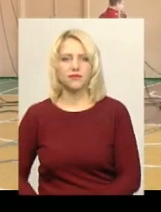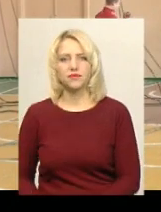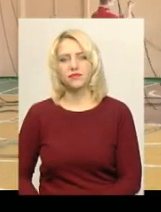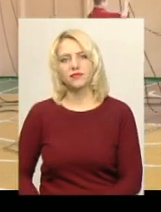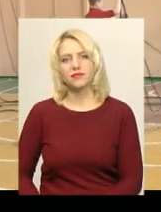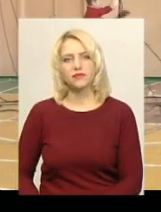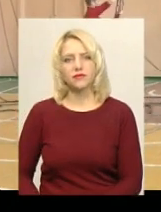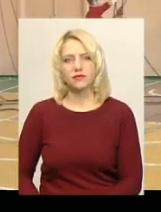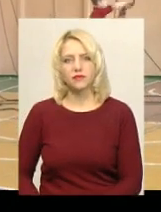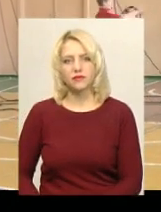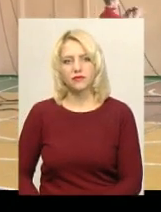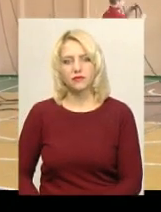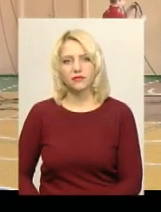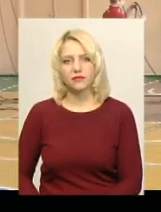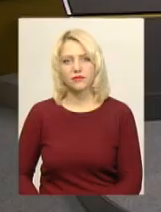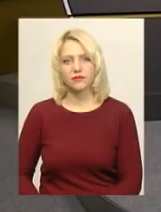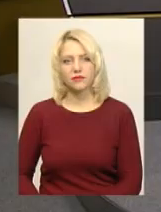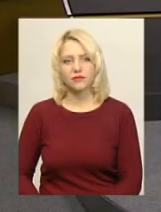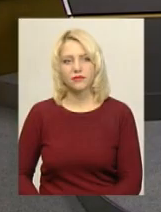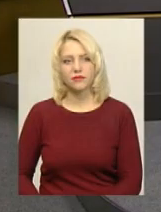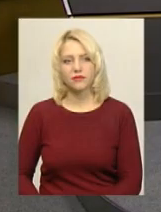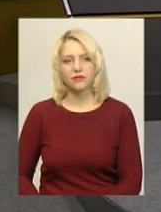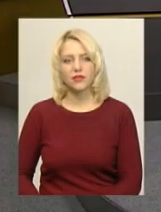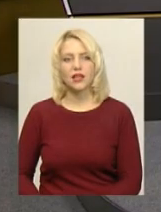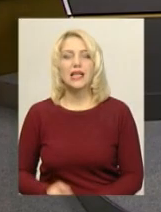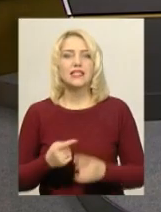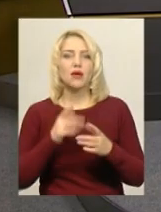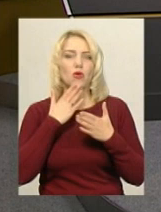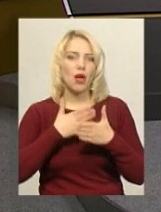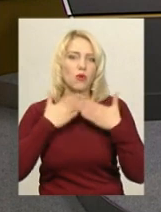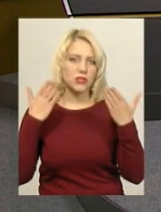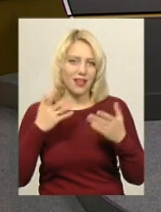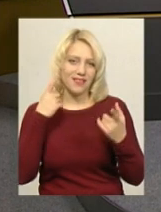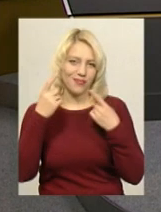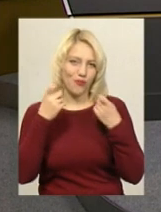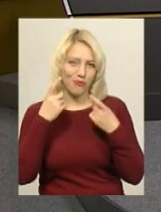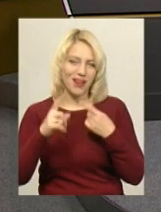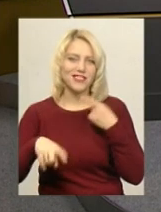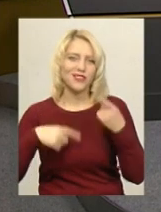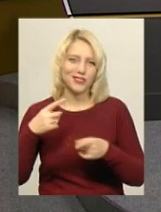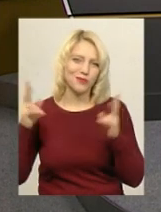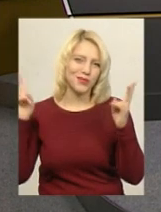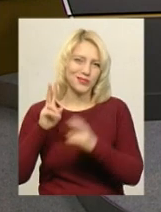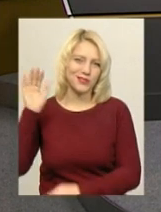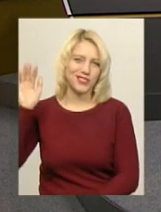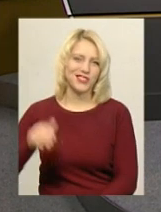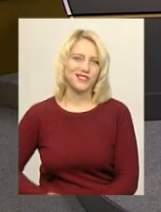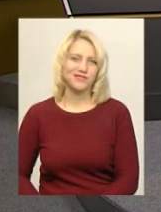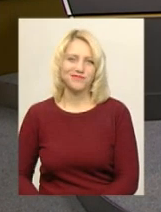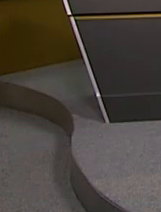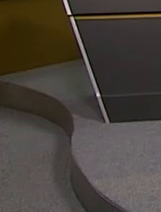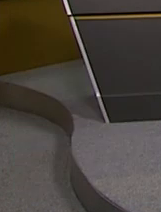Чорний, новини Поділля Центр. Це була остання інформація випуску. Наступний дивіться вже о 20.40.